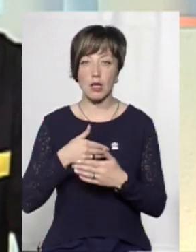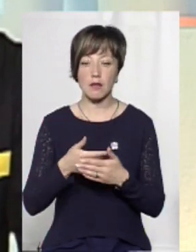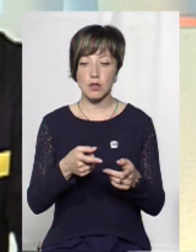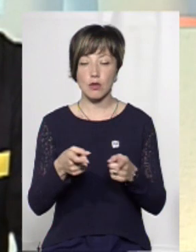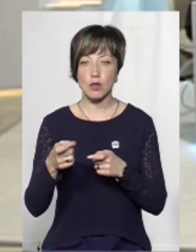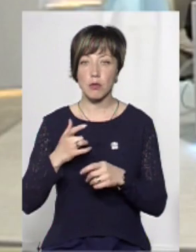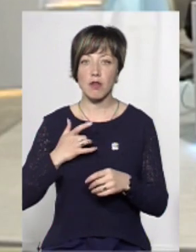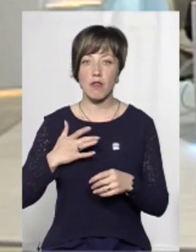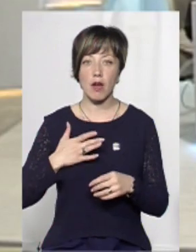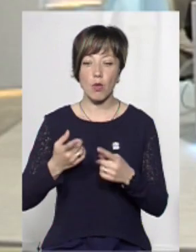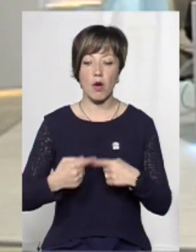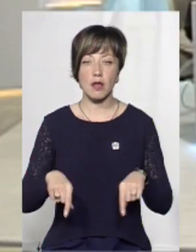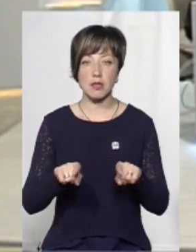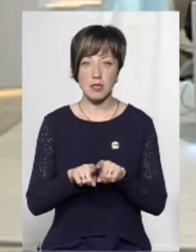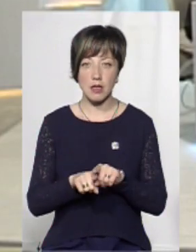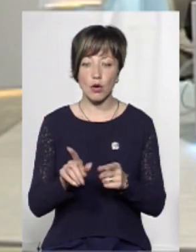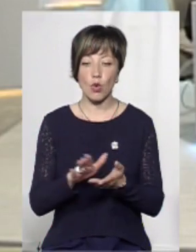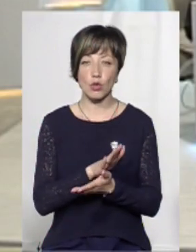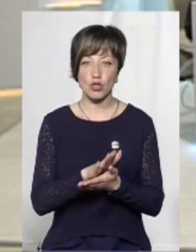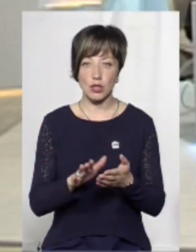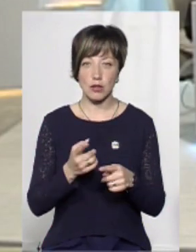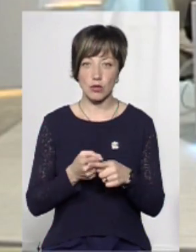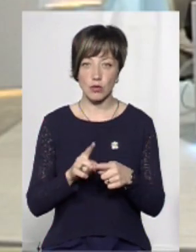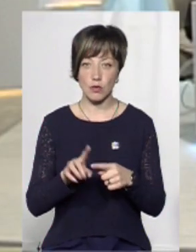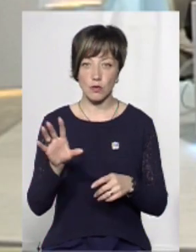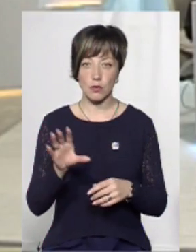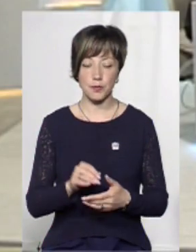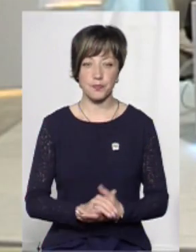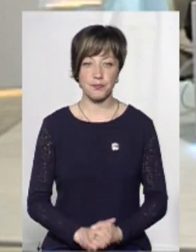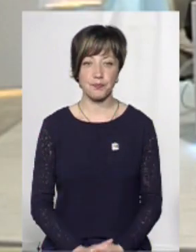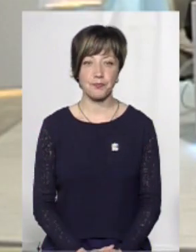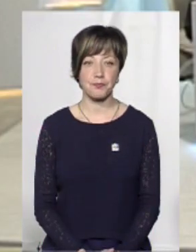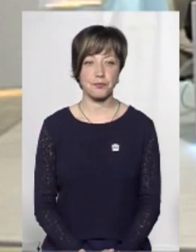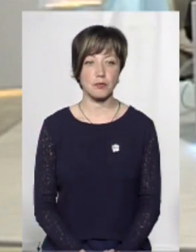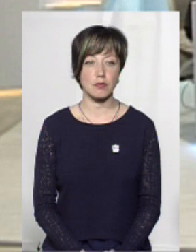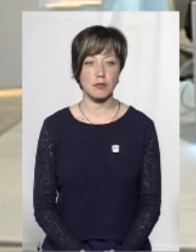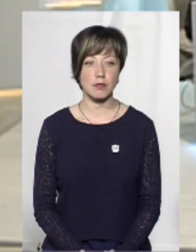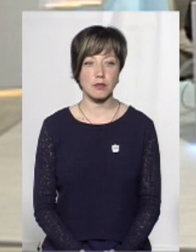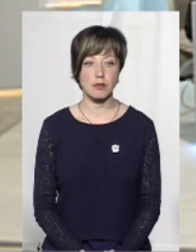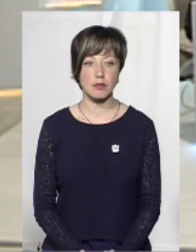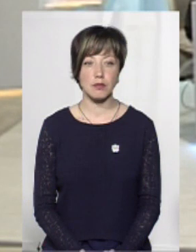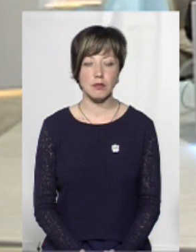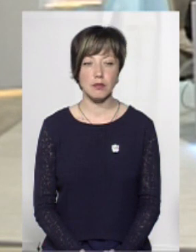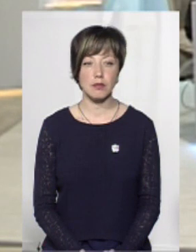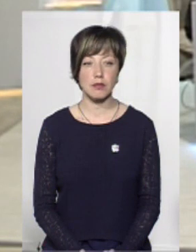залучали приватні організації для розчистки цих систем. А от